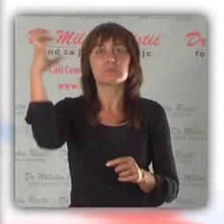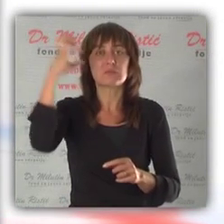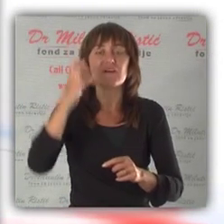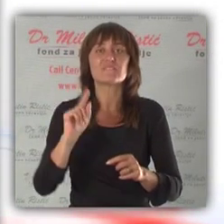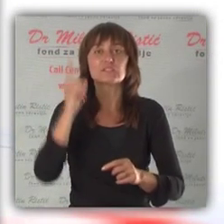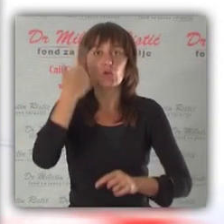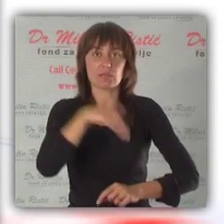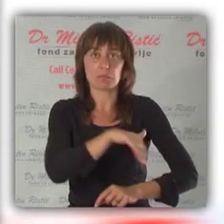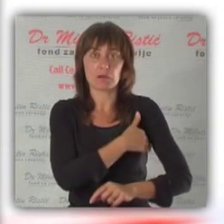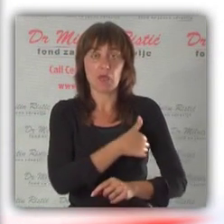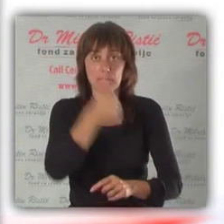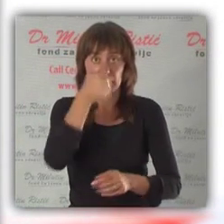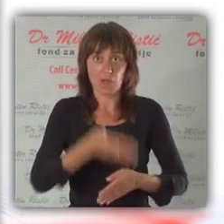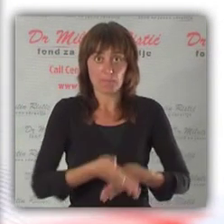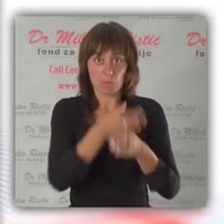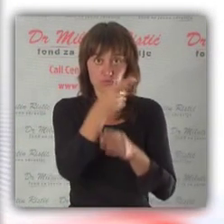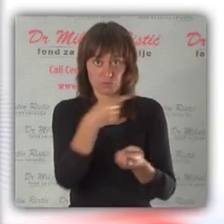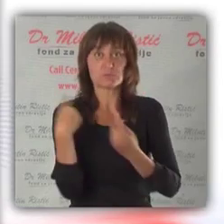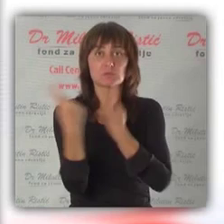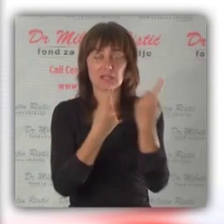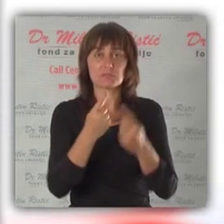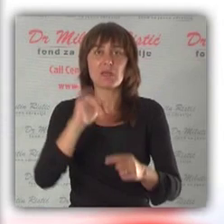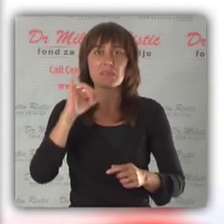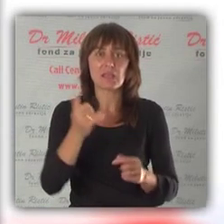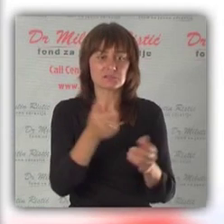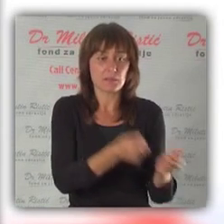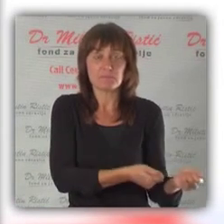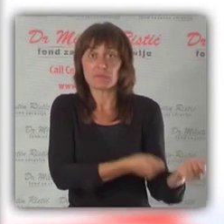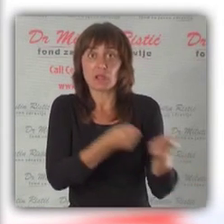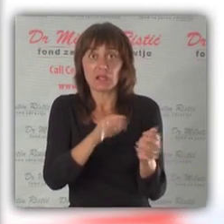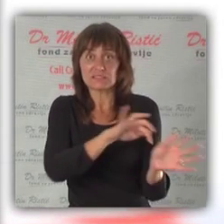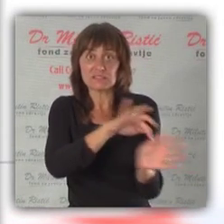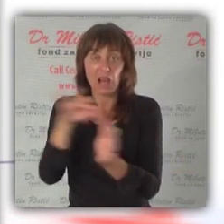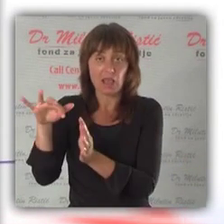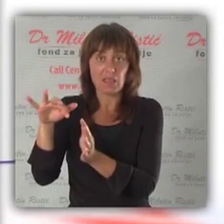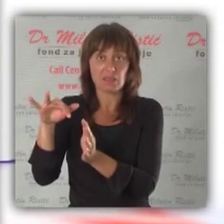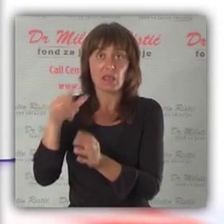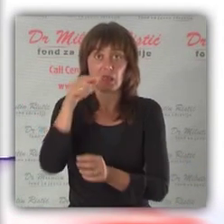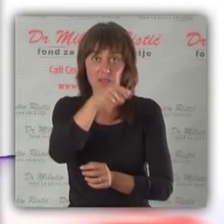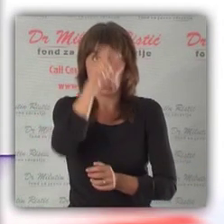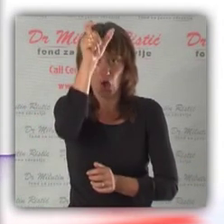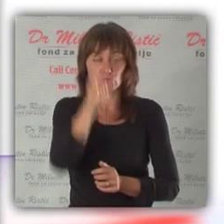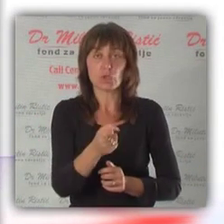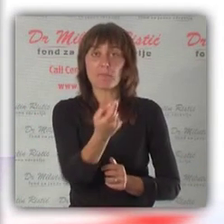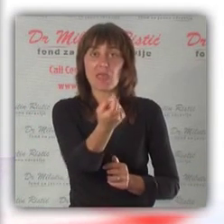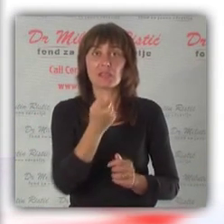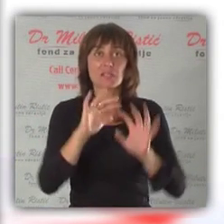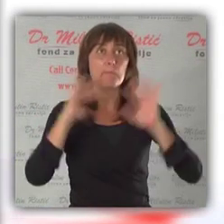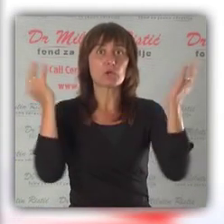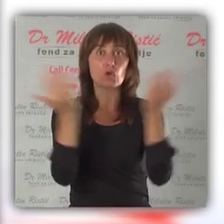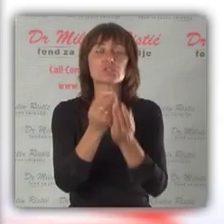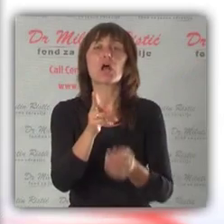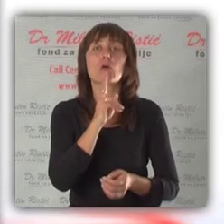boravku u uslojima visoke temperature. Prva pomoć u ovakvim situacijama jeste sklanjanje takve osobe